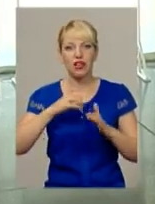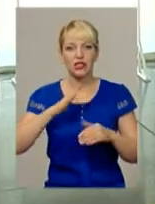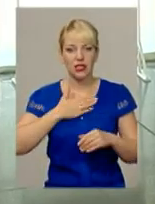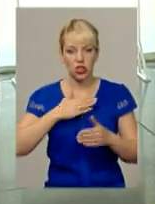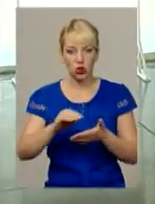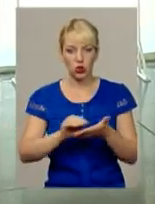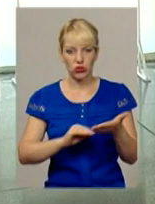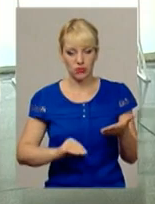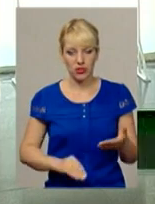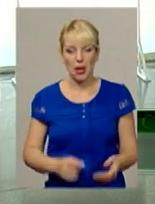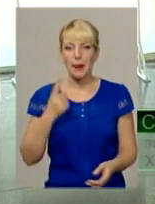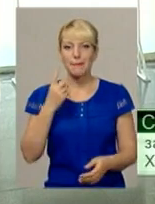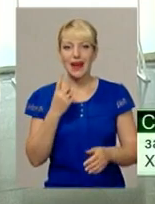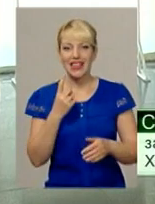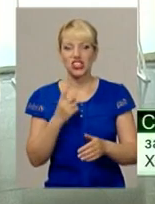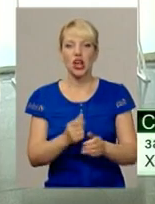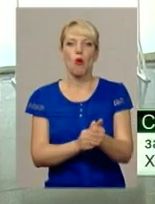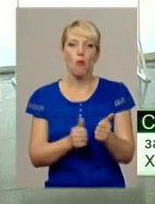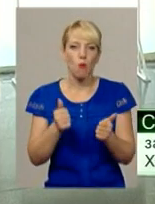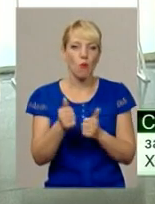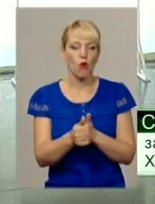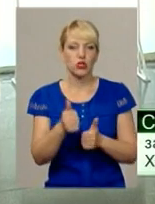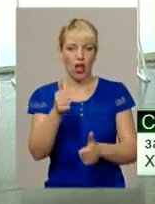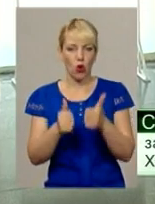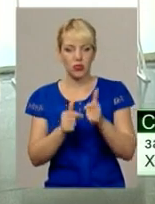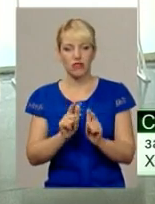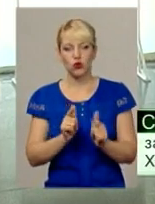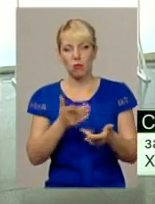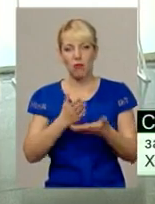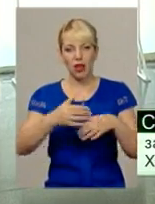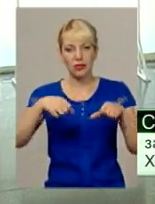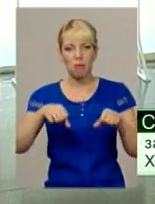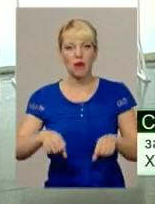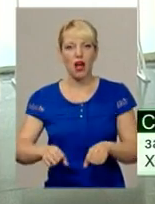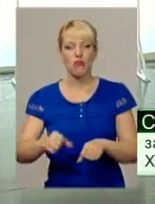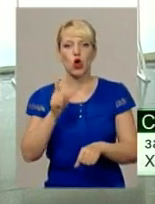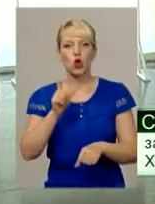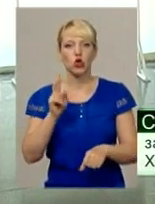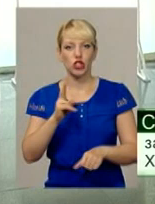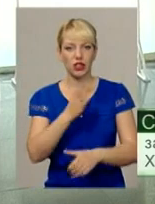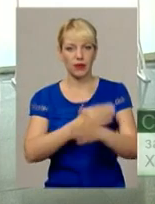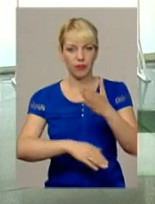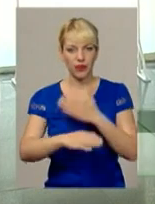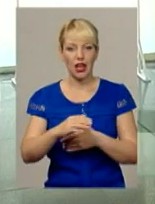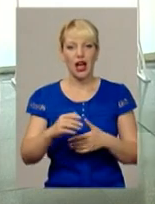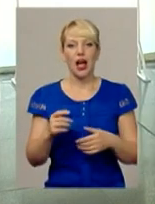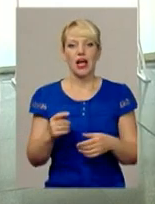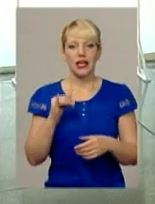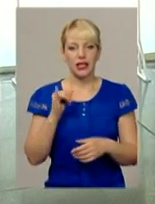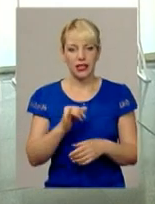першочергового вступу, поверніше так, позаконкурсного вступу, лише люди, які мають якісь фізичні вади, тобто інваліди,